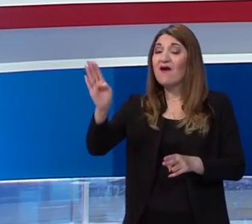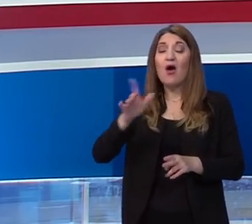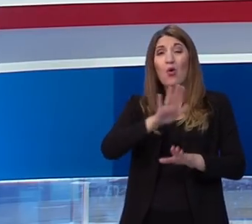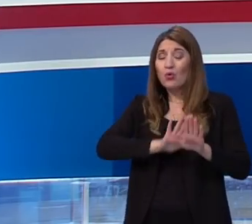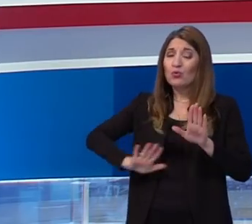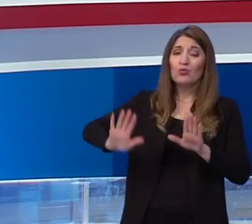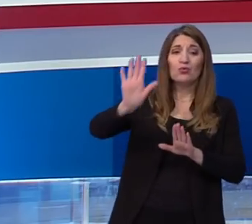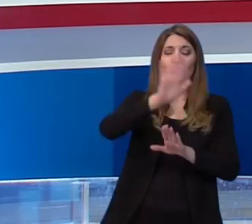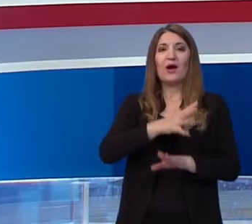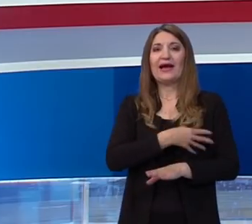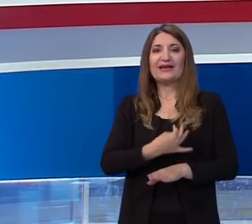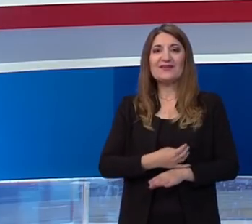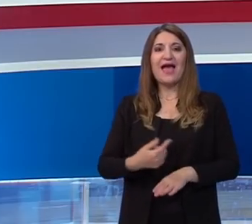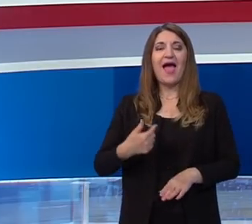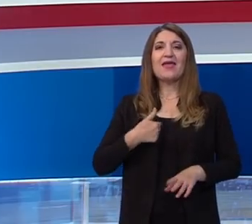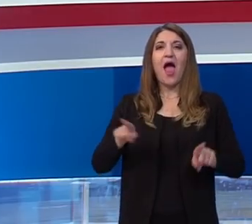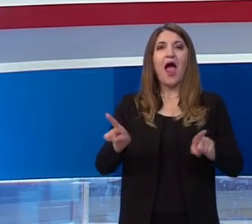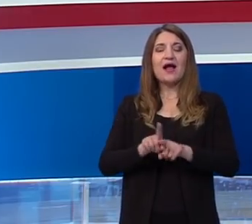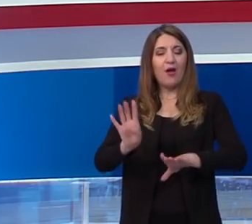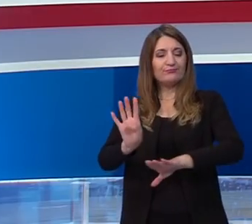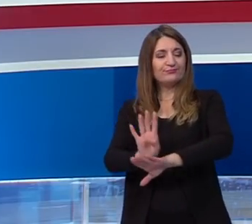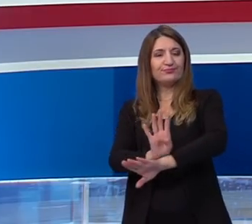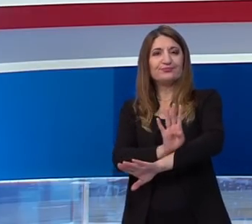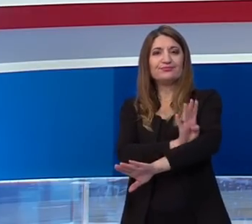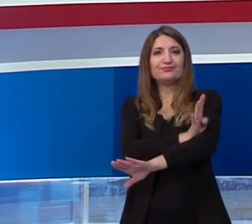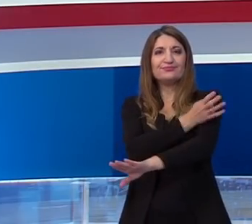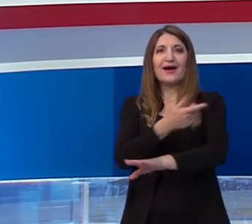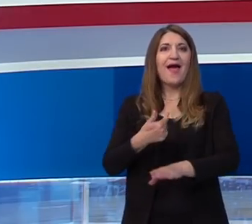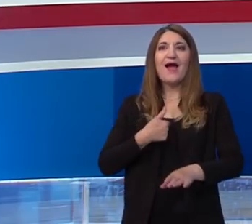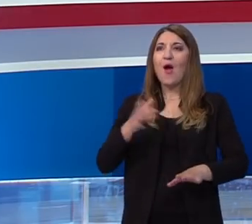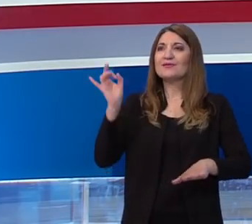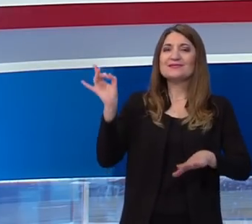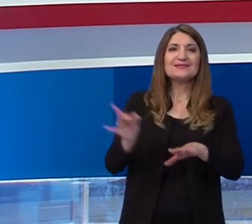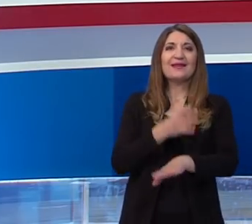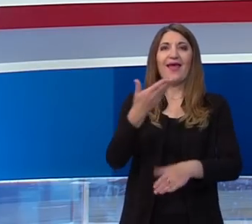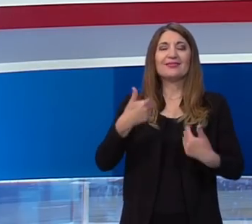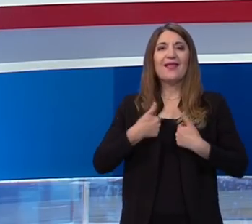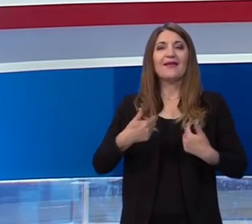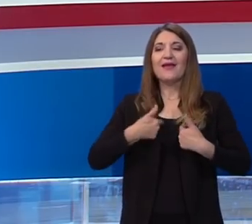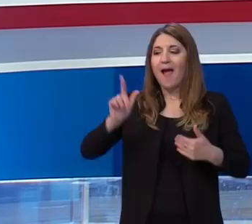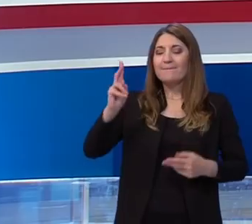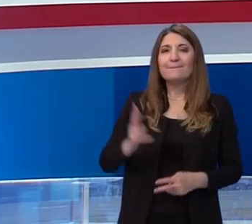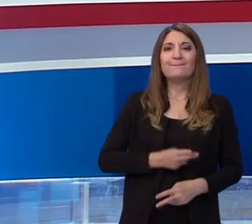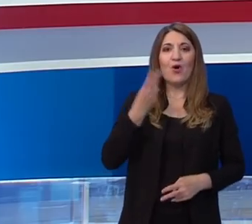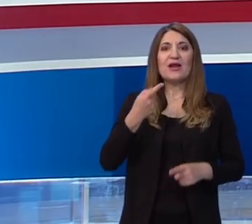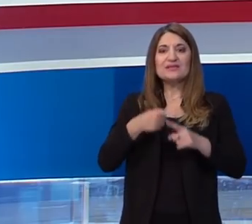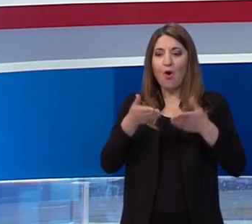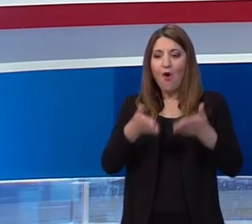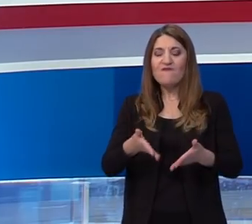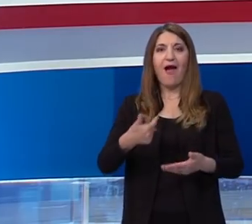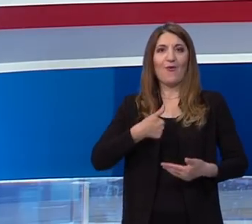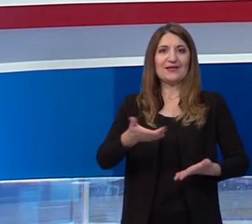čitavoj Hrvatskoj mene je prožio jedan osjećaj izuzetne sreće, izuzetnog ponosa što napokon nešto ovako